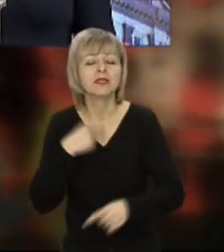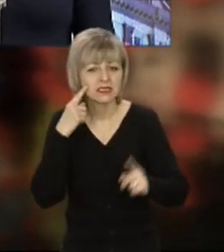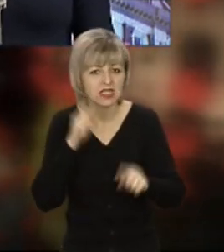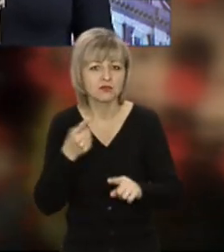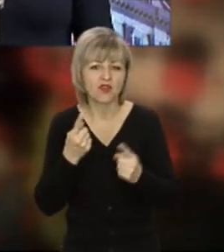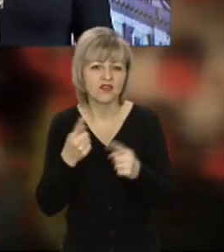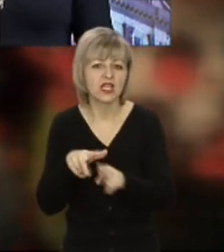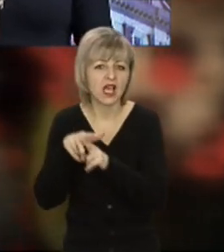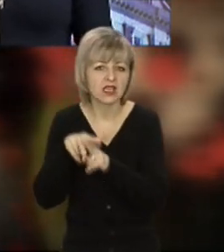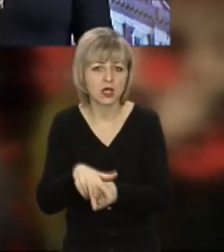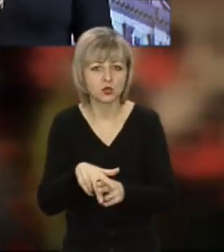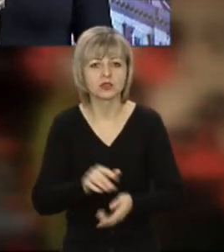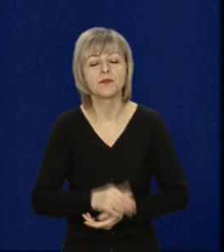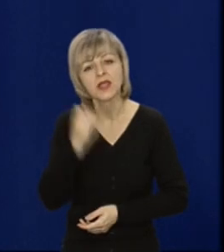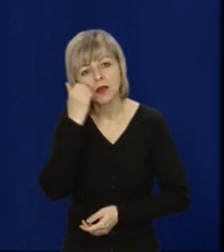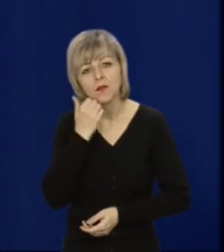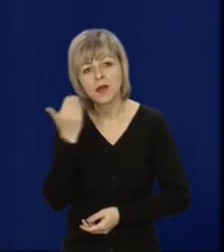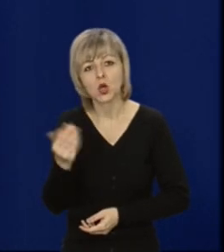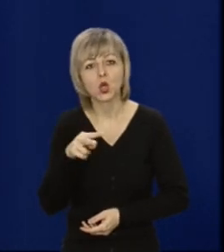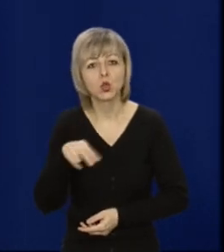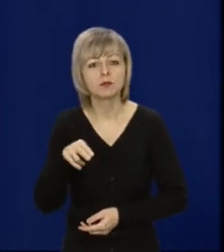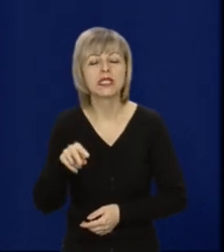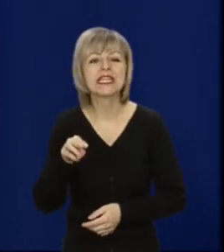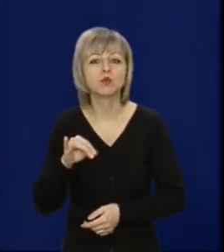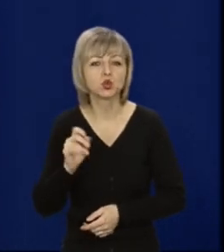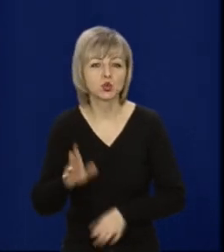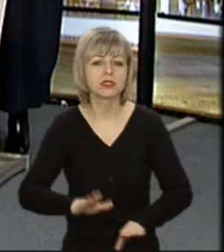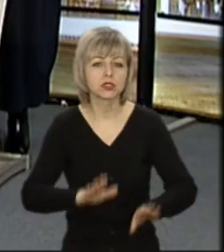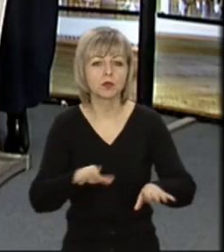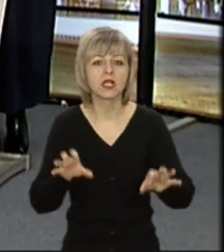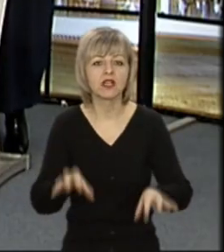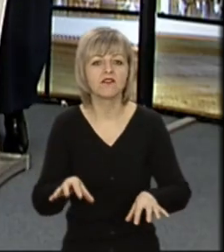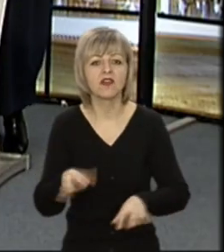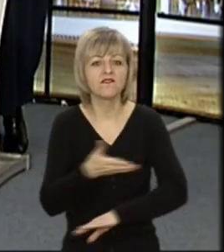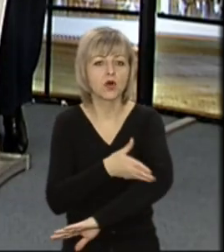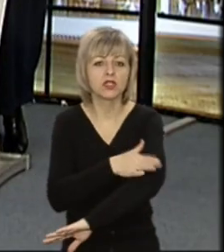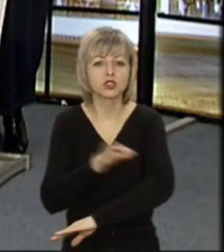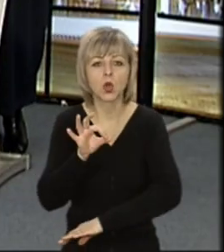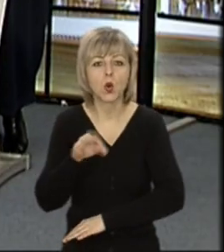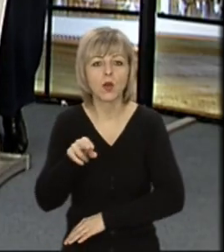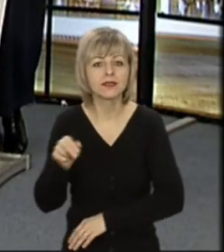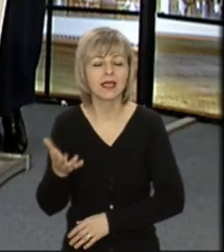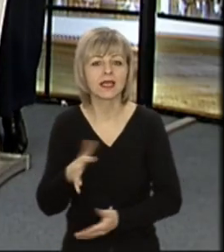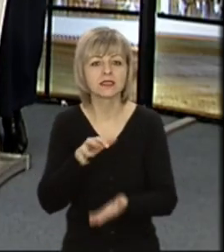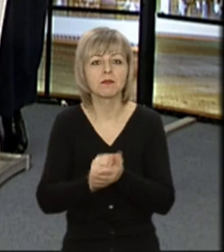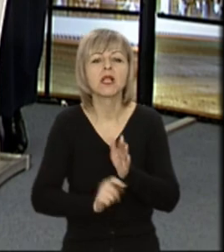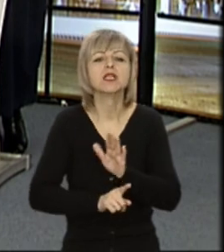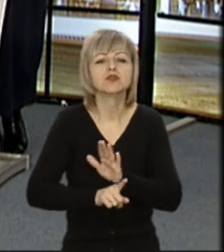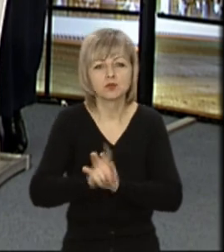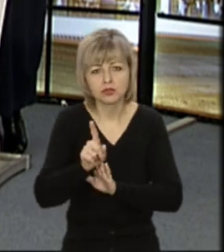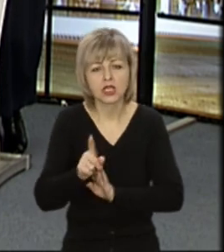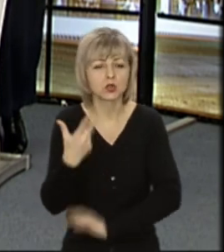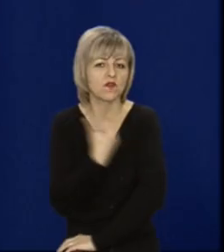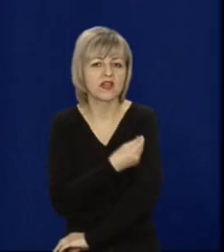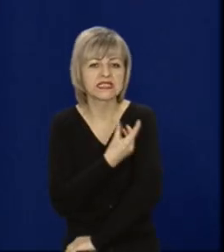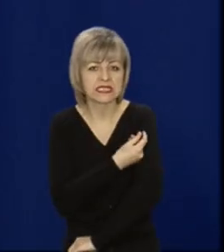це нагрузка. Дякуємо вам, пані Людмило. Людмила Тимошчук, заступниця голови Волинської ОДА, яка займалася саме початку вакцинальною